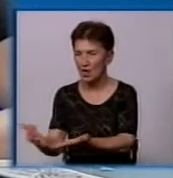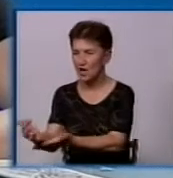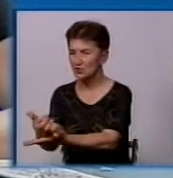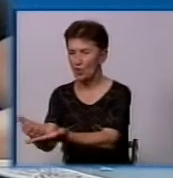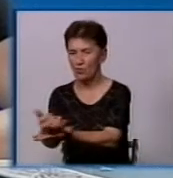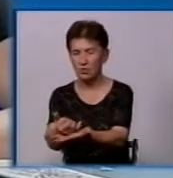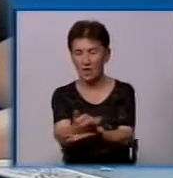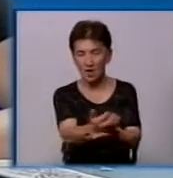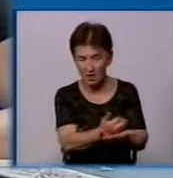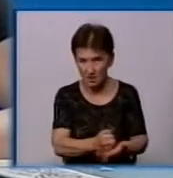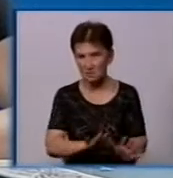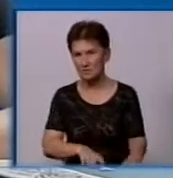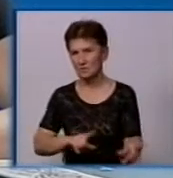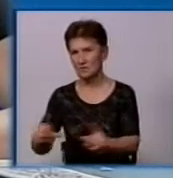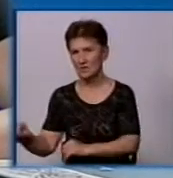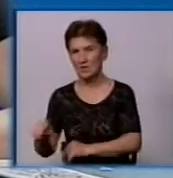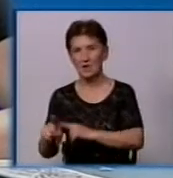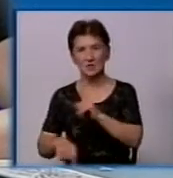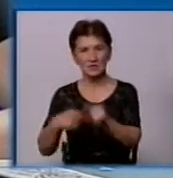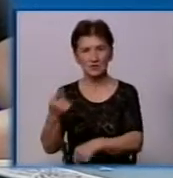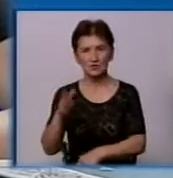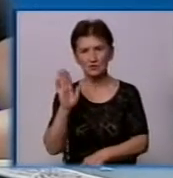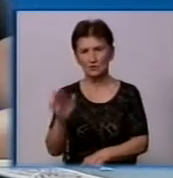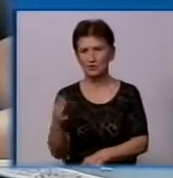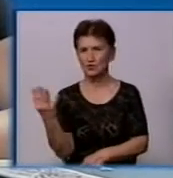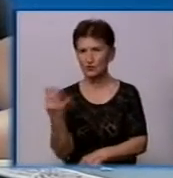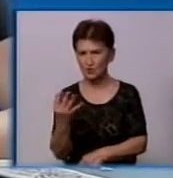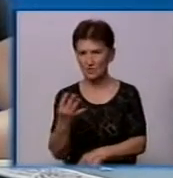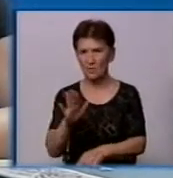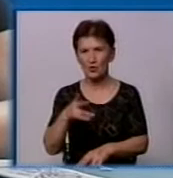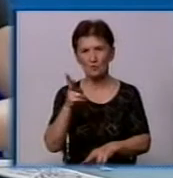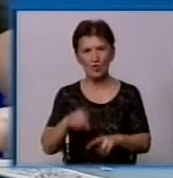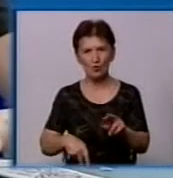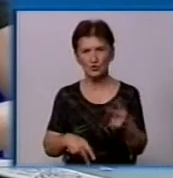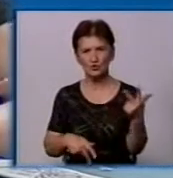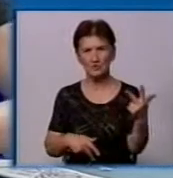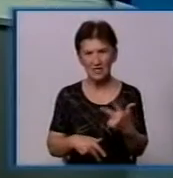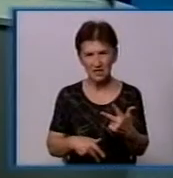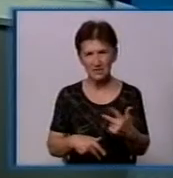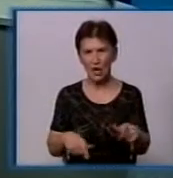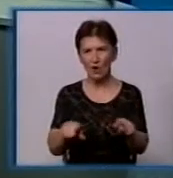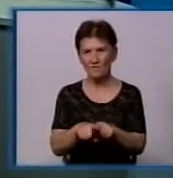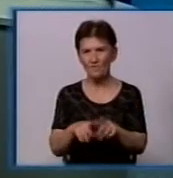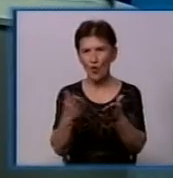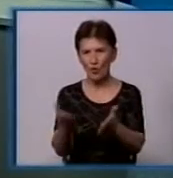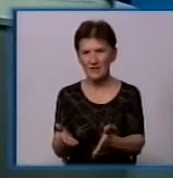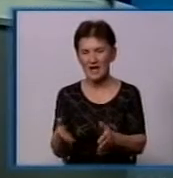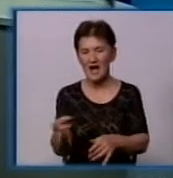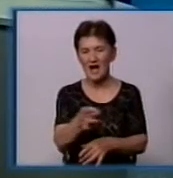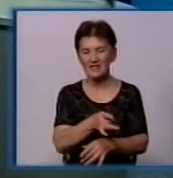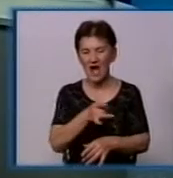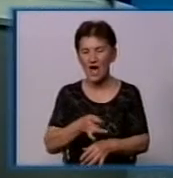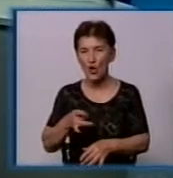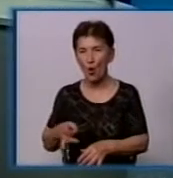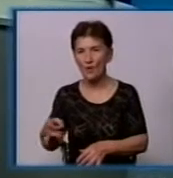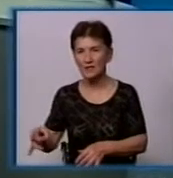що і следуючий контейнер це все-таки буде четвертий ЖЕК, потім закончимо другой ЖЕК, третий ЖЕК, ну, і вот так вот, районами, з точки